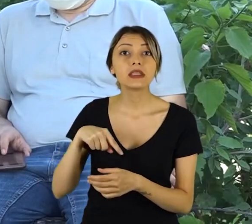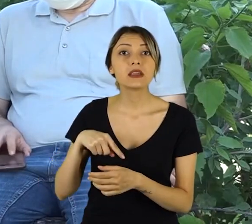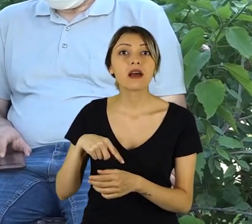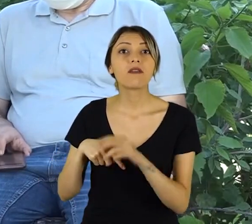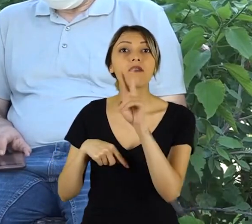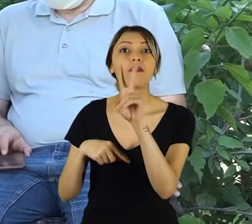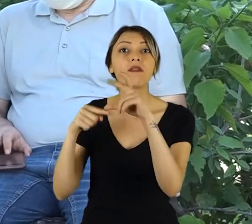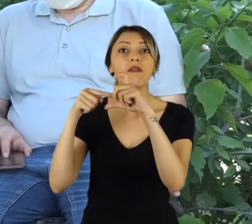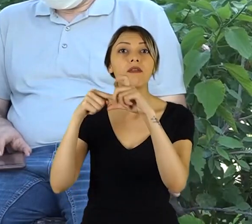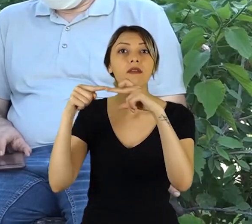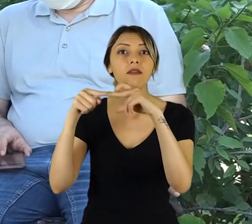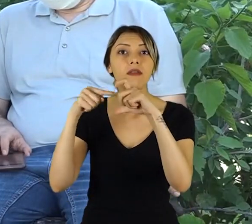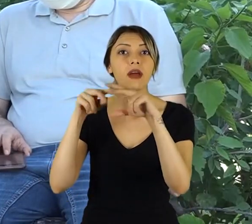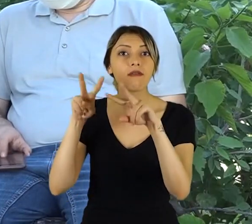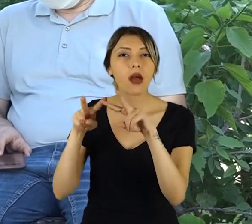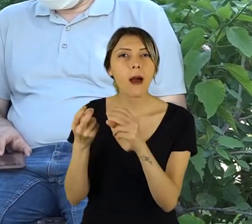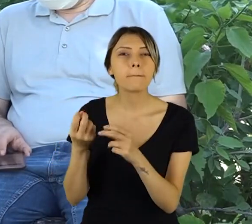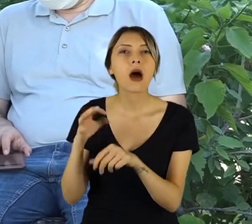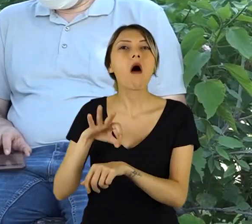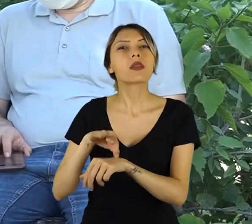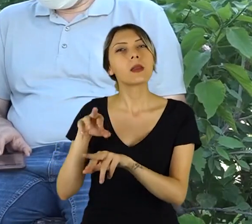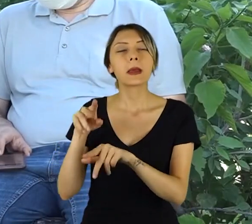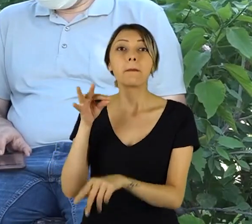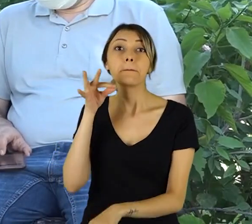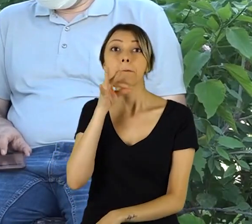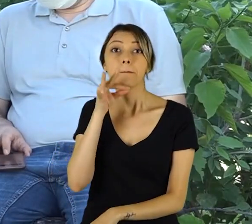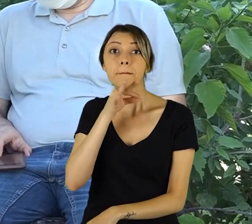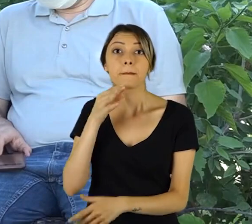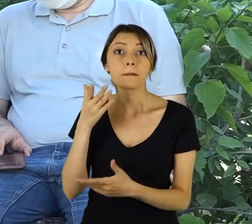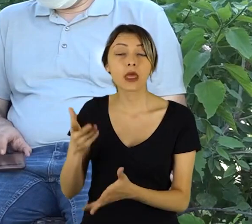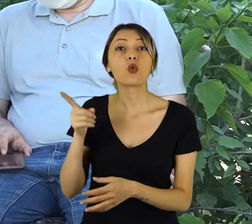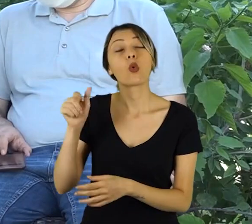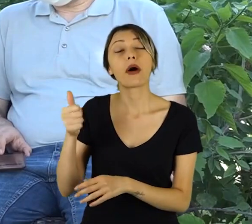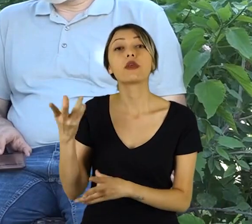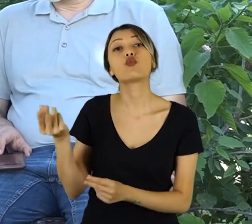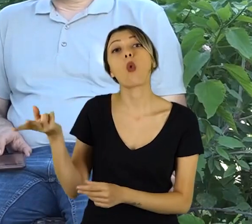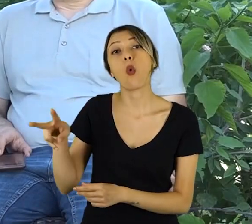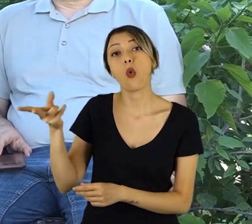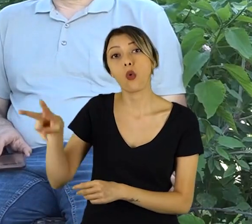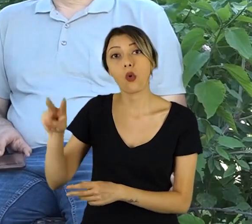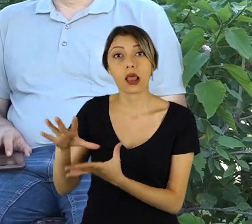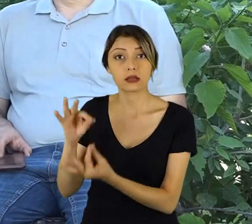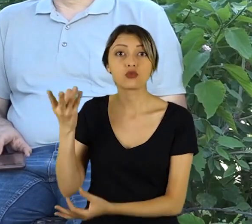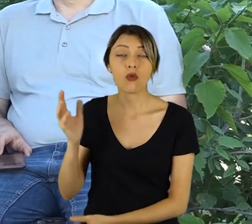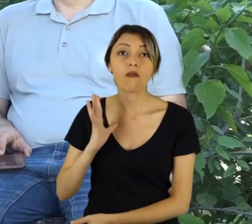hastalığı gibi gelmiş. Verem'den de cilzandan dölen çok hasta olmuş o zamanlarda.